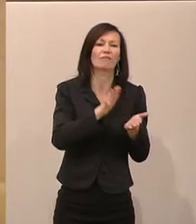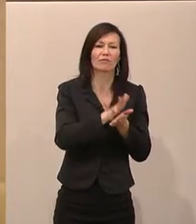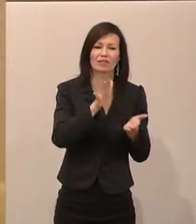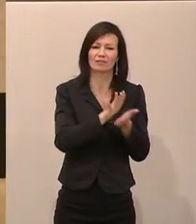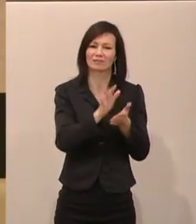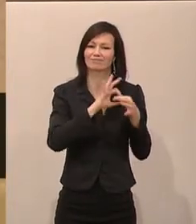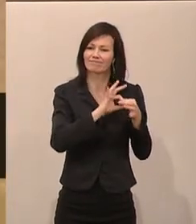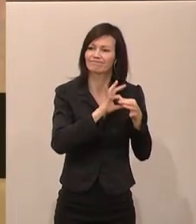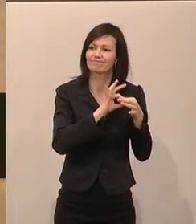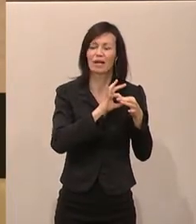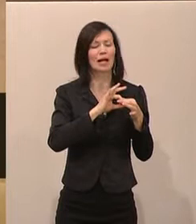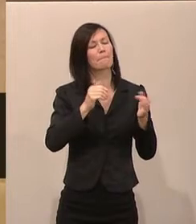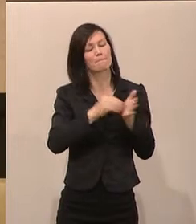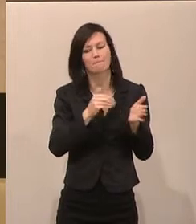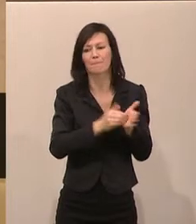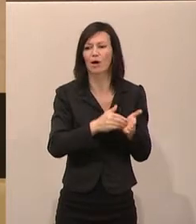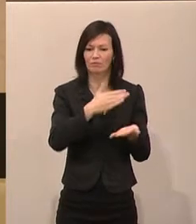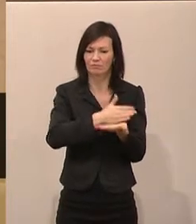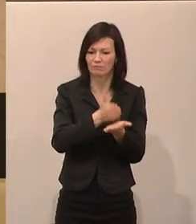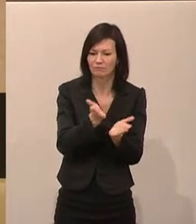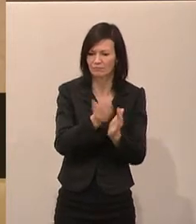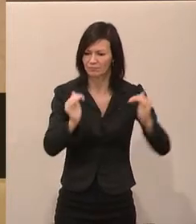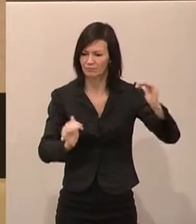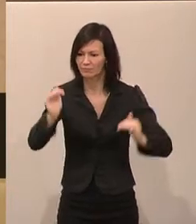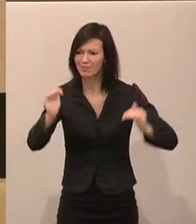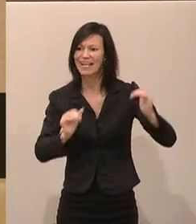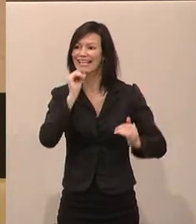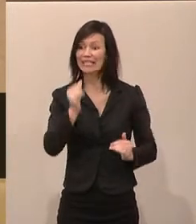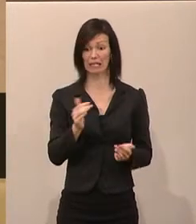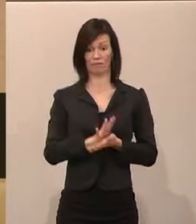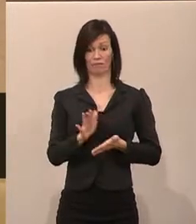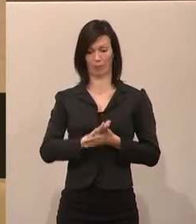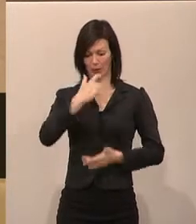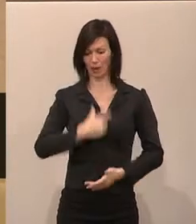definitiv um eine Umschichtung geht und nicht um eine Mehrbelastung für die Verbraucherinnen.